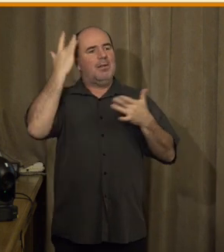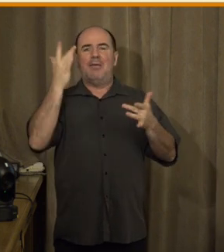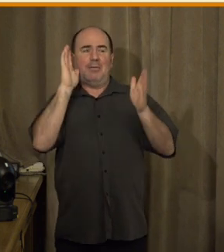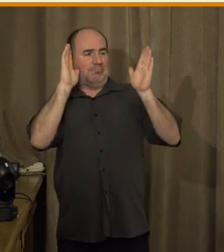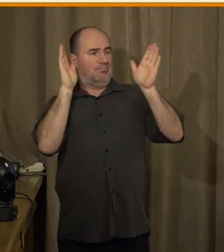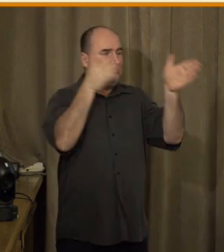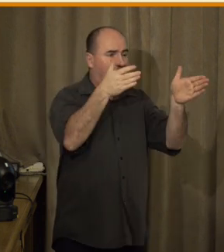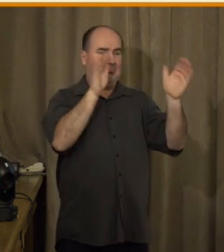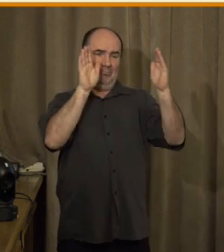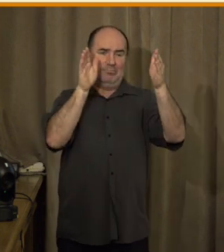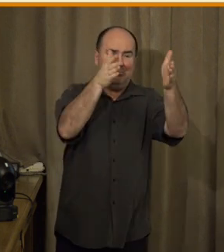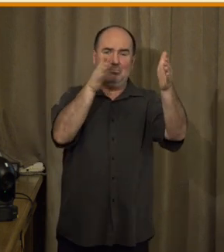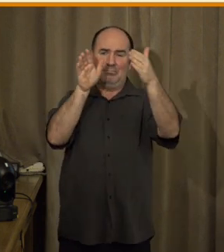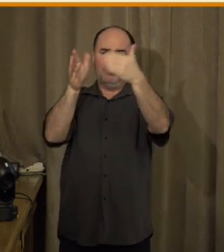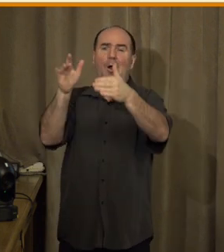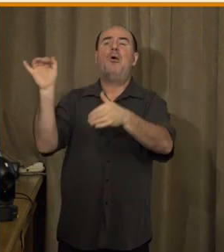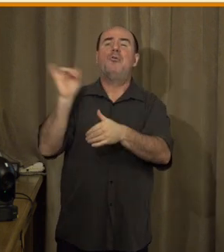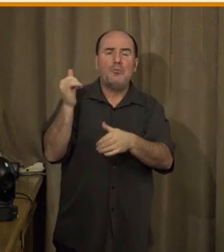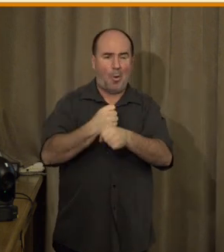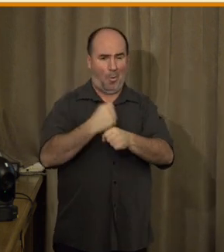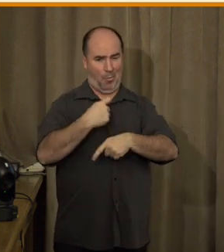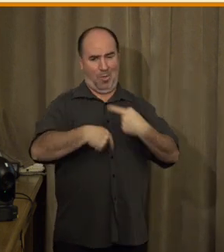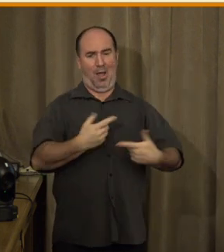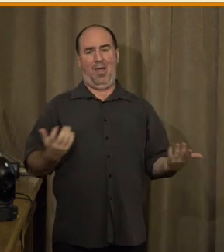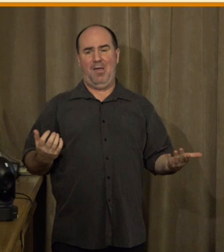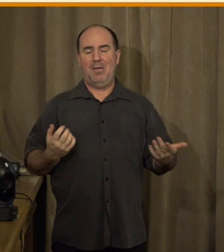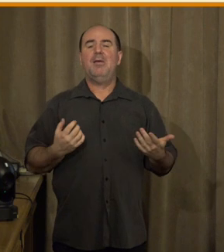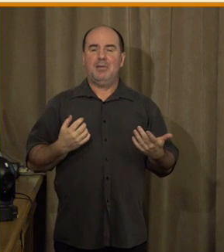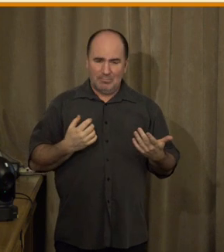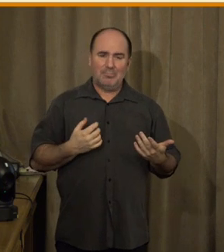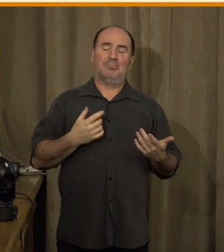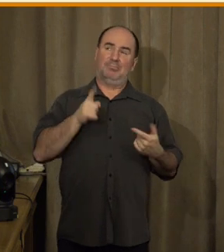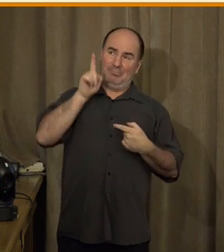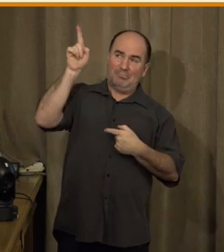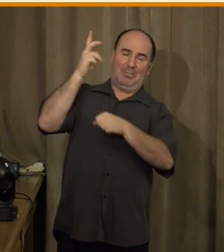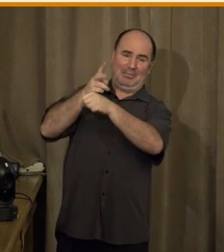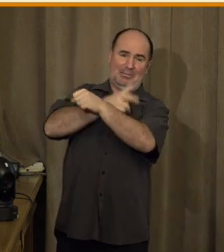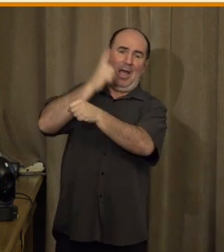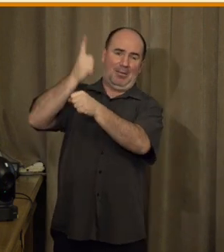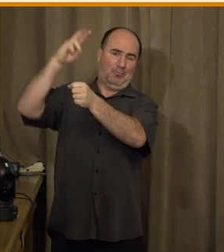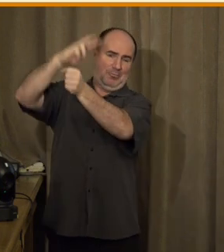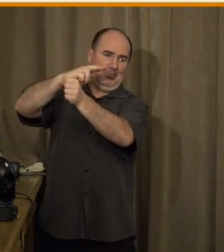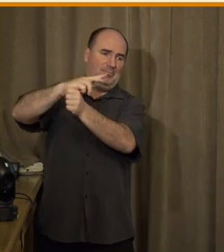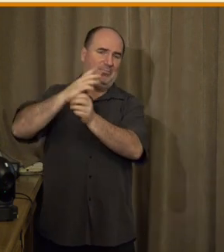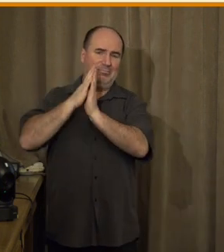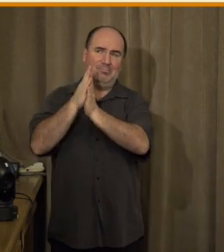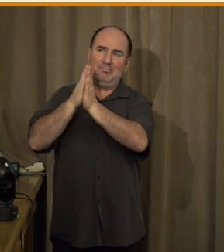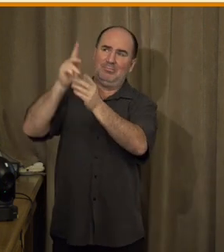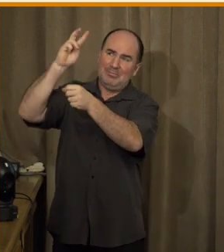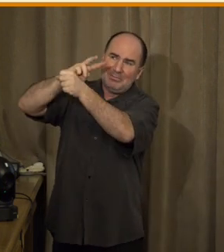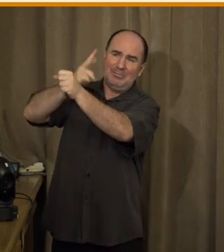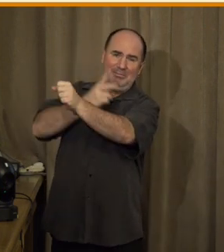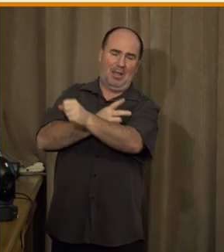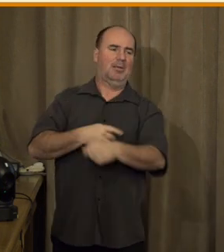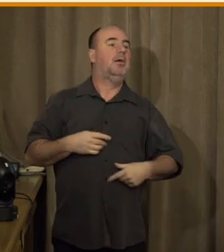měl být garantem toho, kdo určí, jakým způsobem to má probíhat, aby to bylo v souladu i právě z zákony,